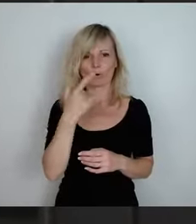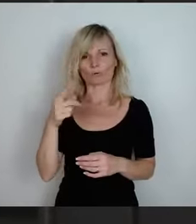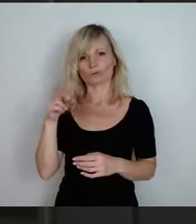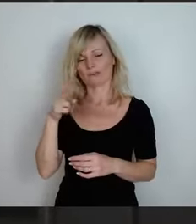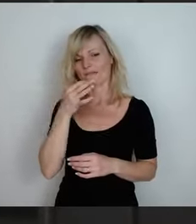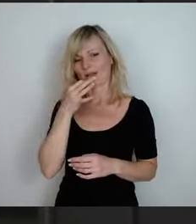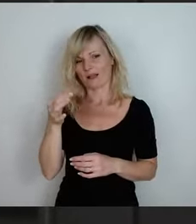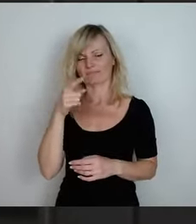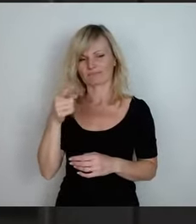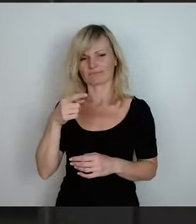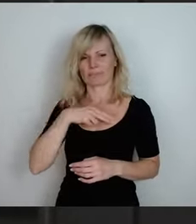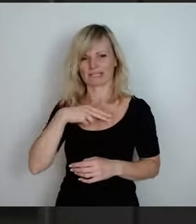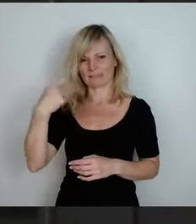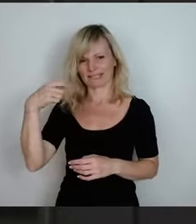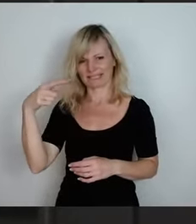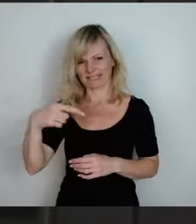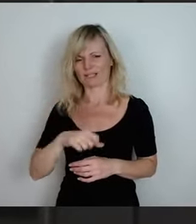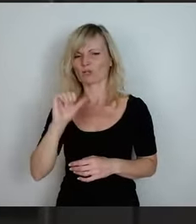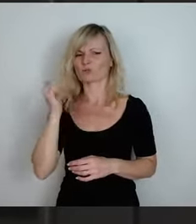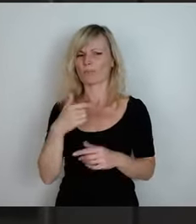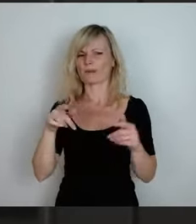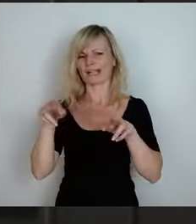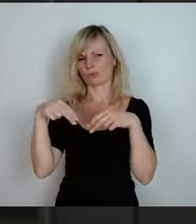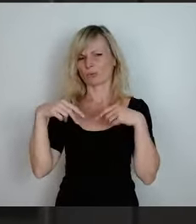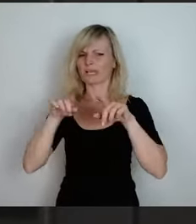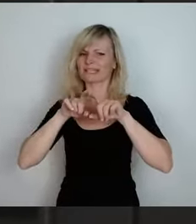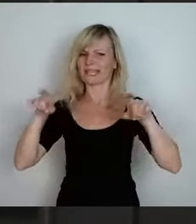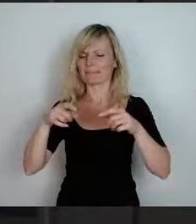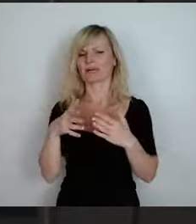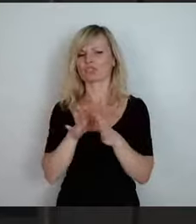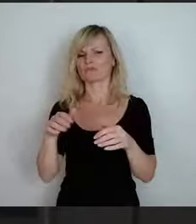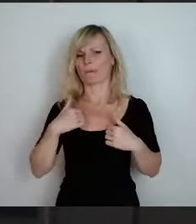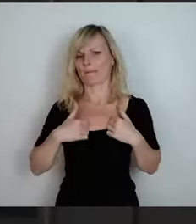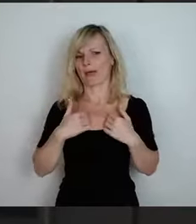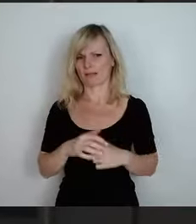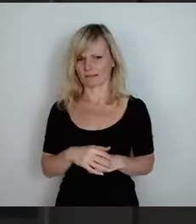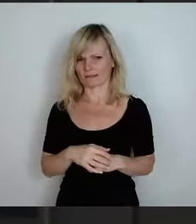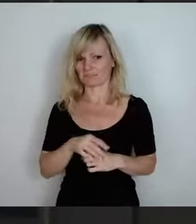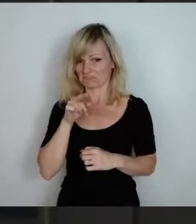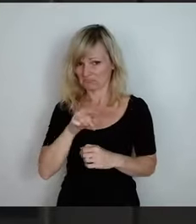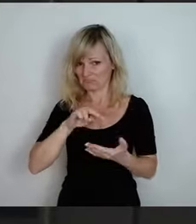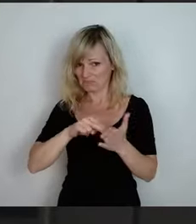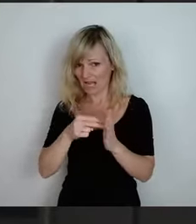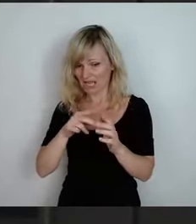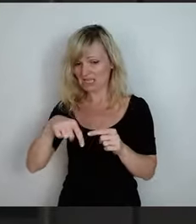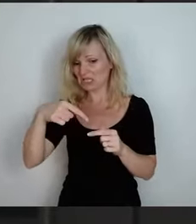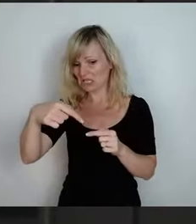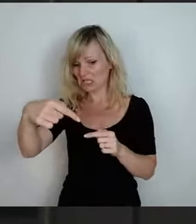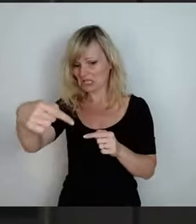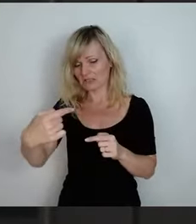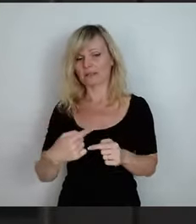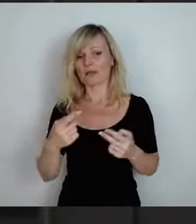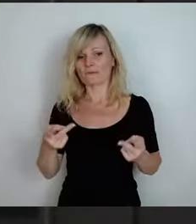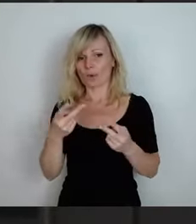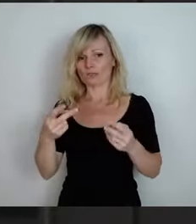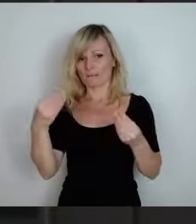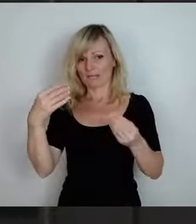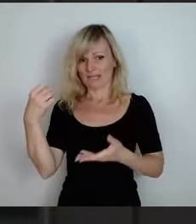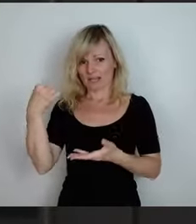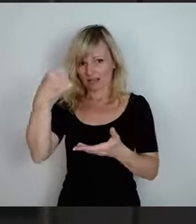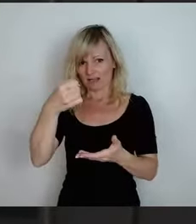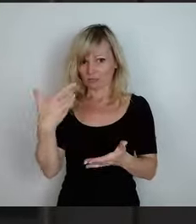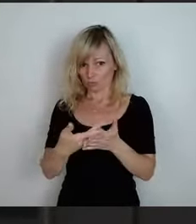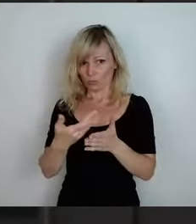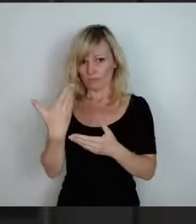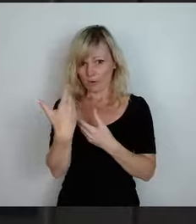Ich komme noch mal auf das Thema Schwimmbad zurück. Ist es da vorgesehen, dass es in der nächsten Zeit direkt jetzt Fördermittel in die Richtung geben wird? Weil